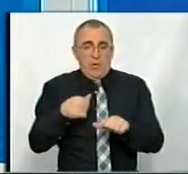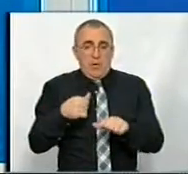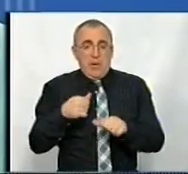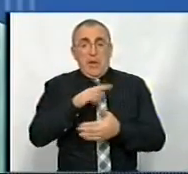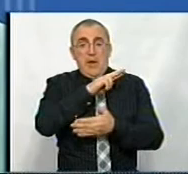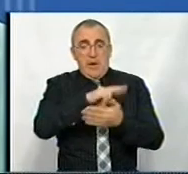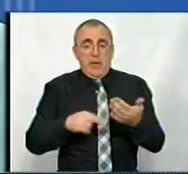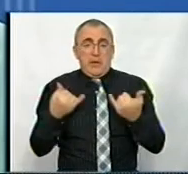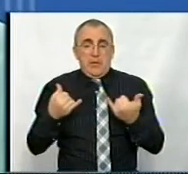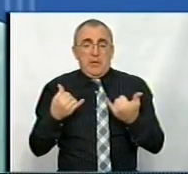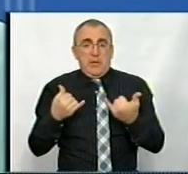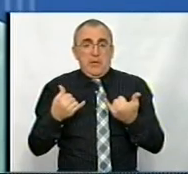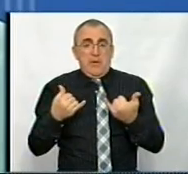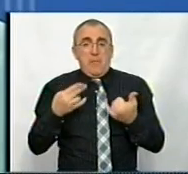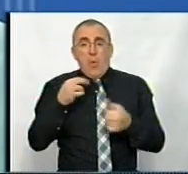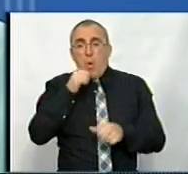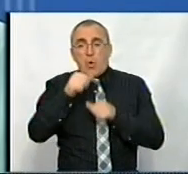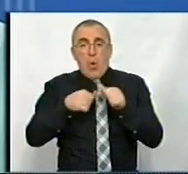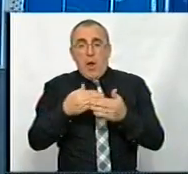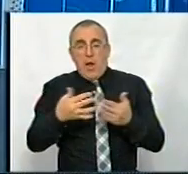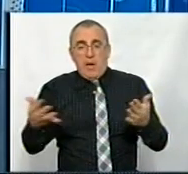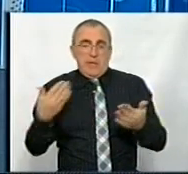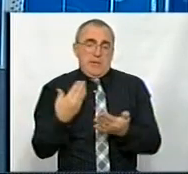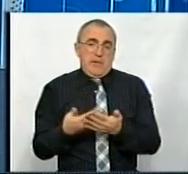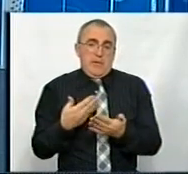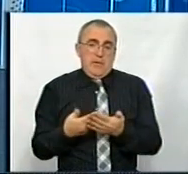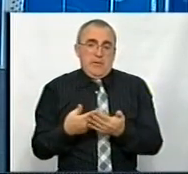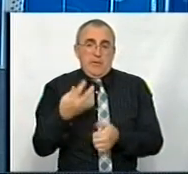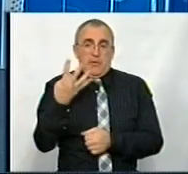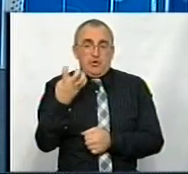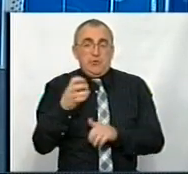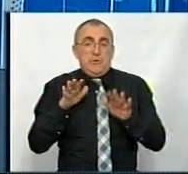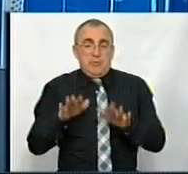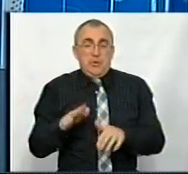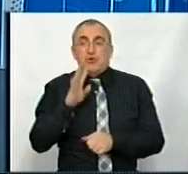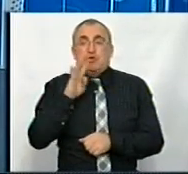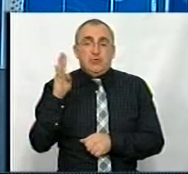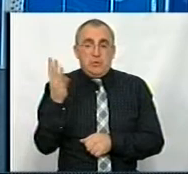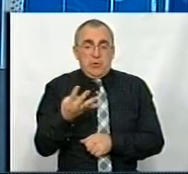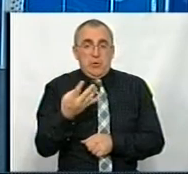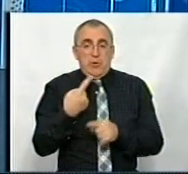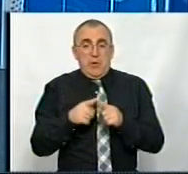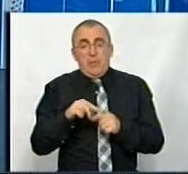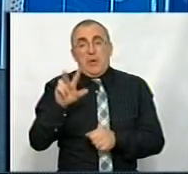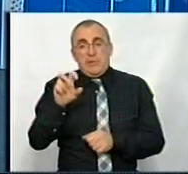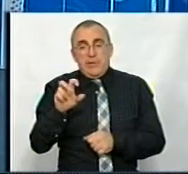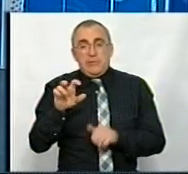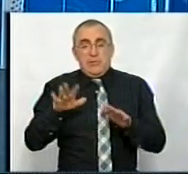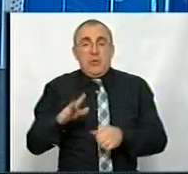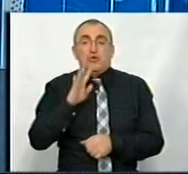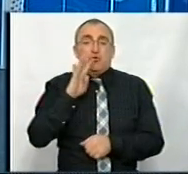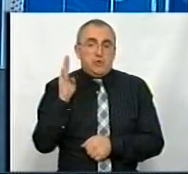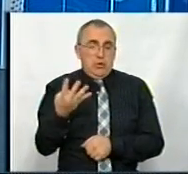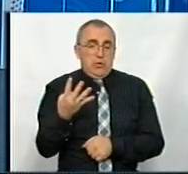ліцензія зараз розбивається по рокам. Тобто, ми говоримо, наприклад, про 400 місць на 4 роки. Або про 300 місць на 4